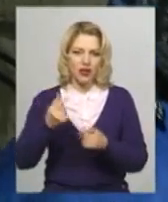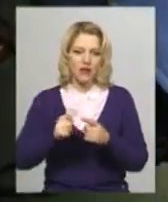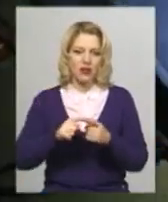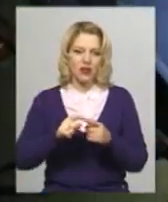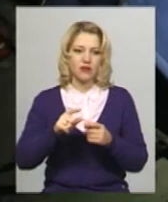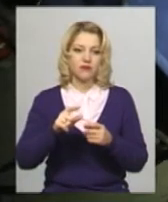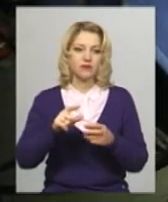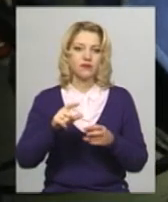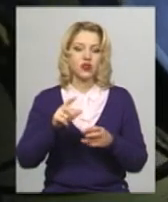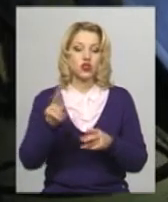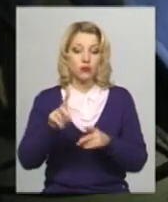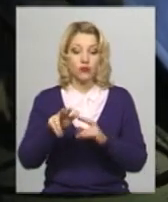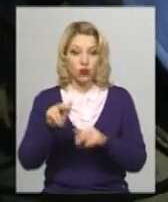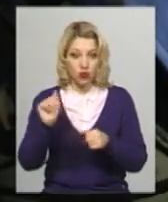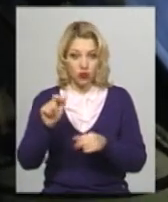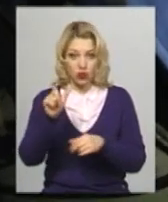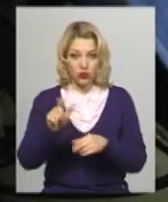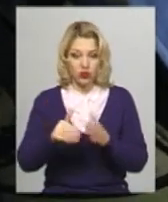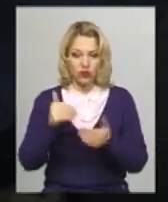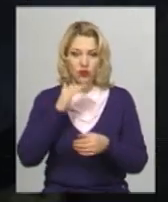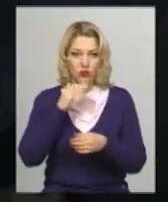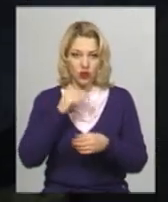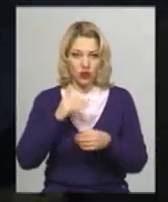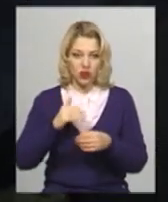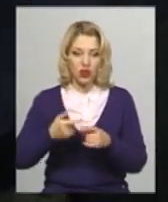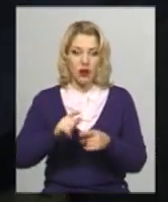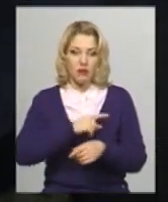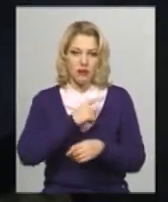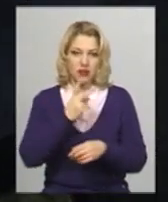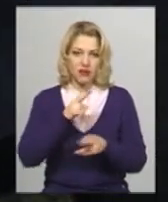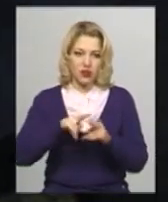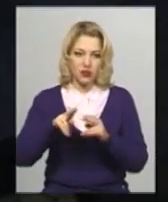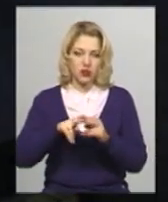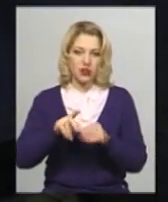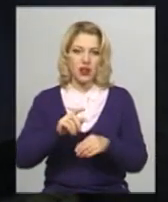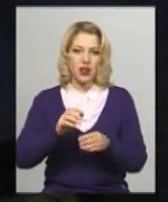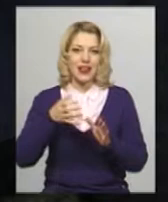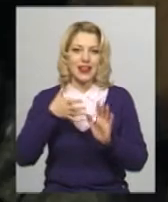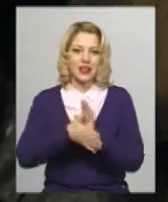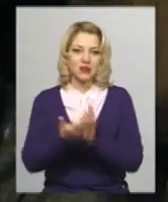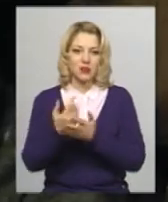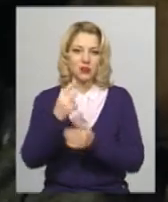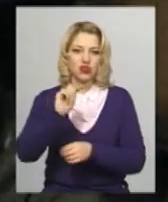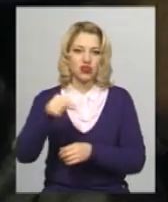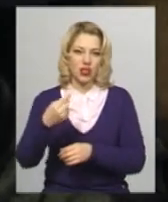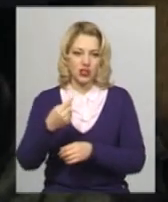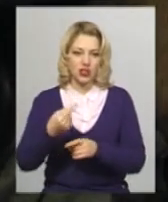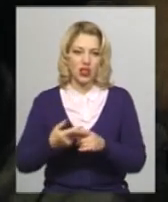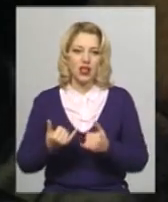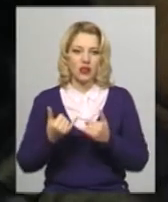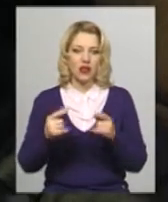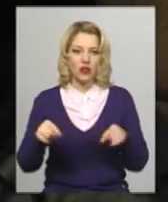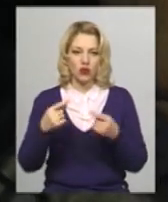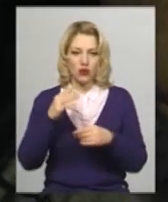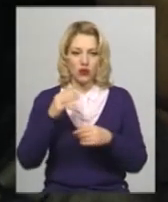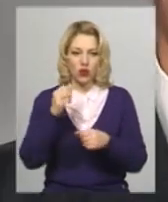квартири. Аби відключити абонента від водовідведення, майстрі-два слюсарі витрачають годину часу. Для відновлення роботи абонент повинен сплатити